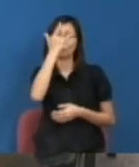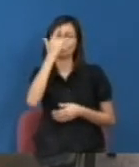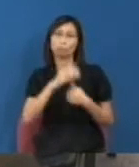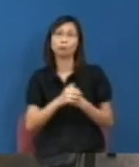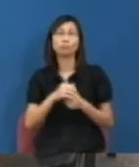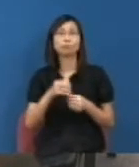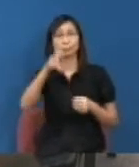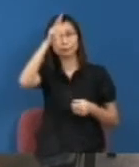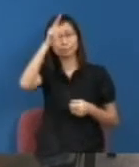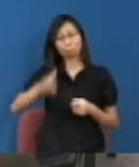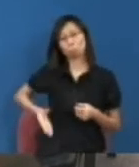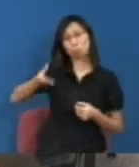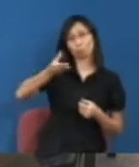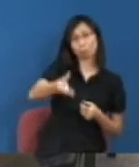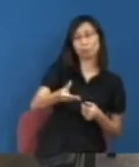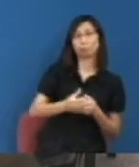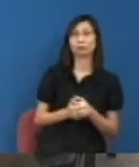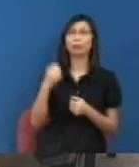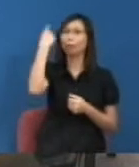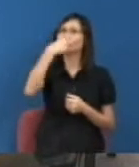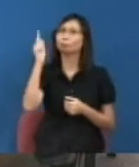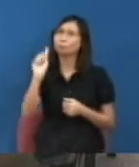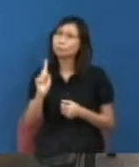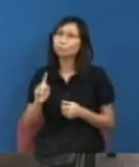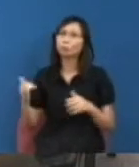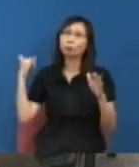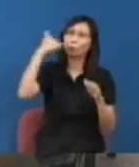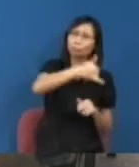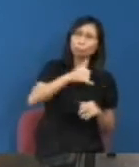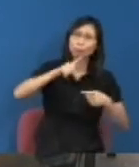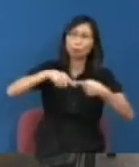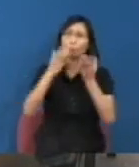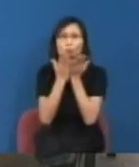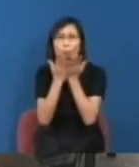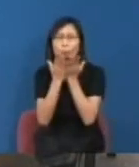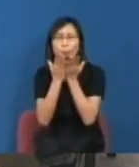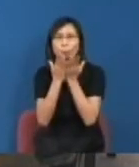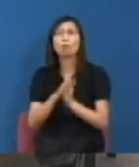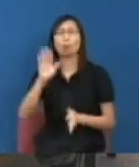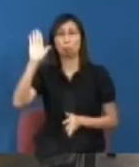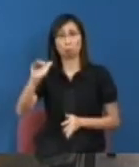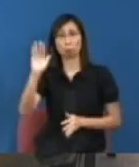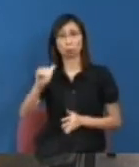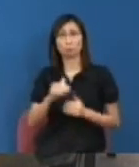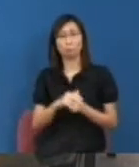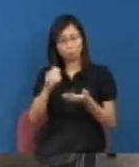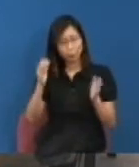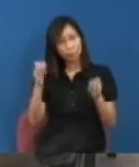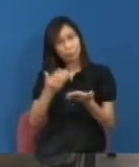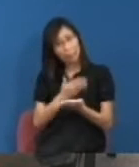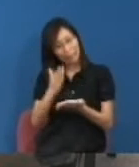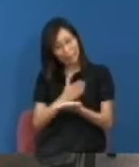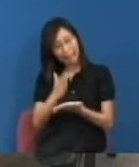亦都是理想到甚麼人進來都可以去大學讀書可以試堂可以考一個資格回來但